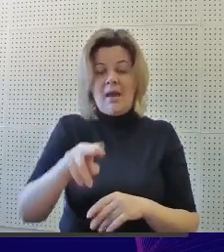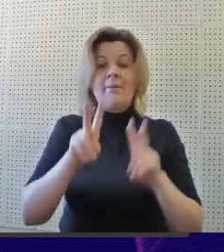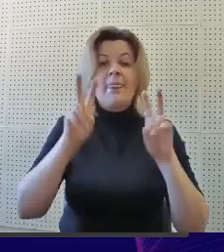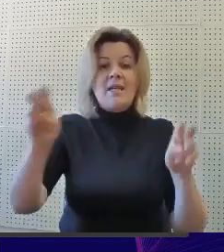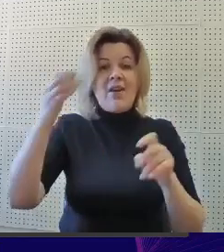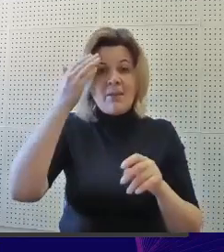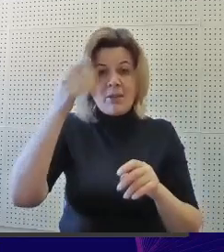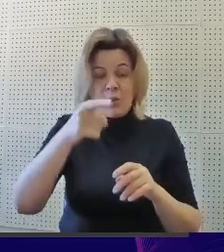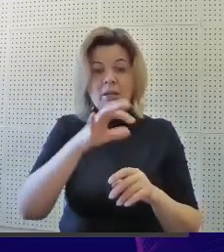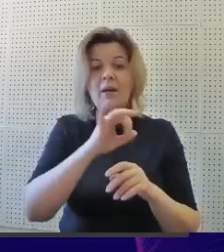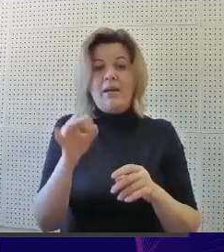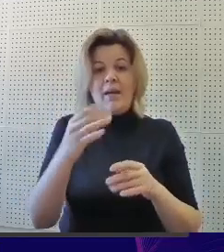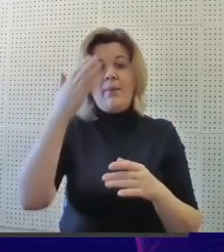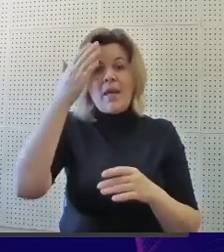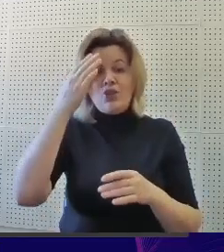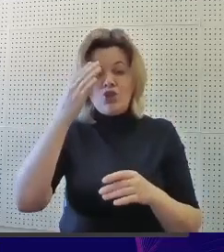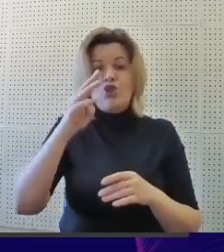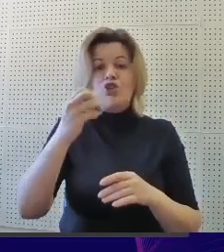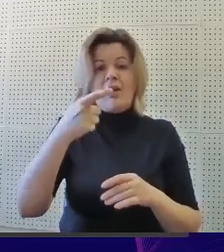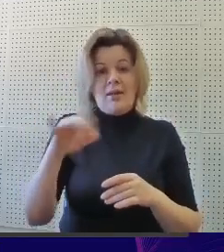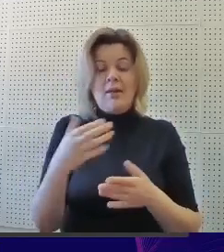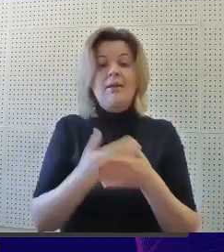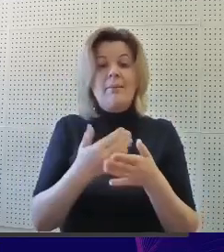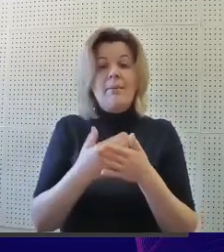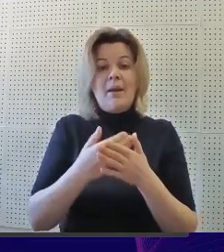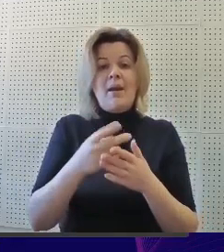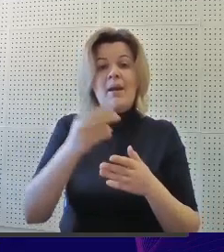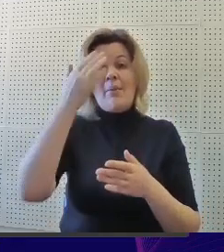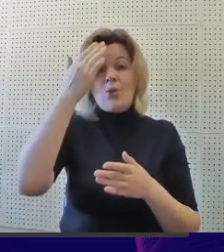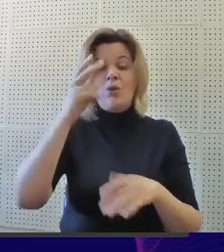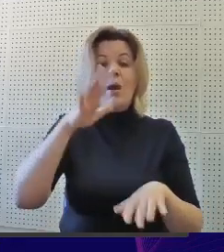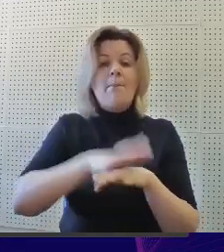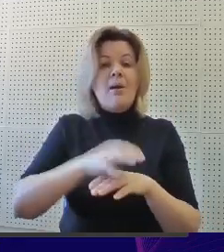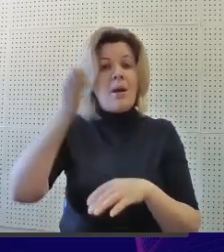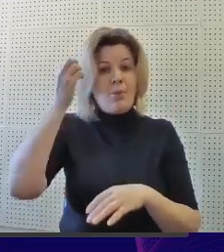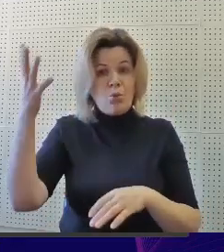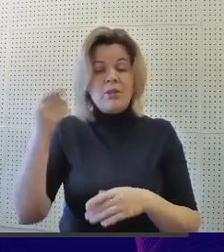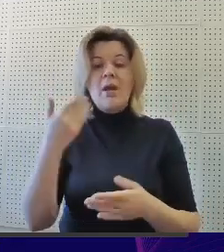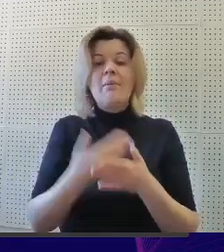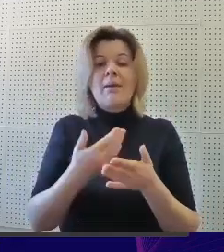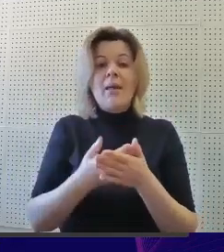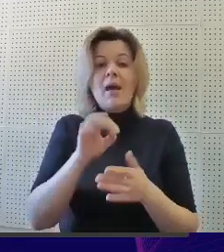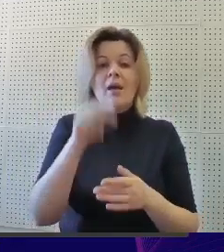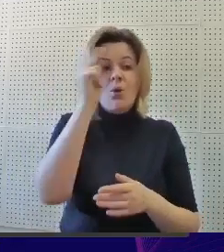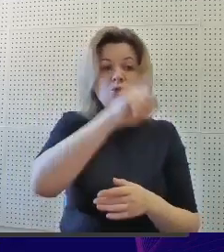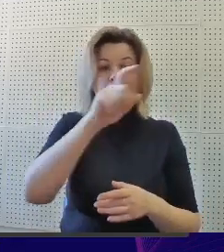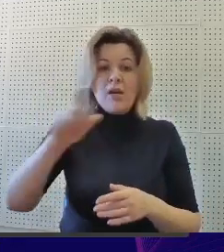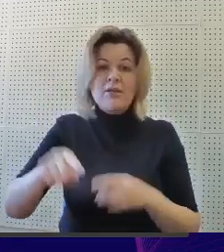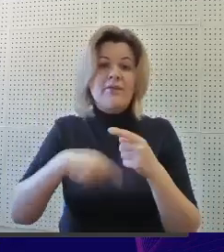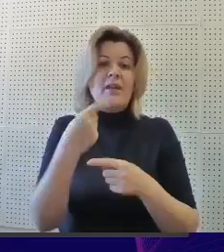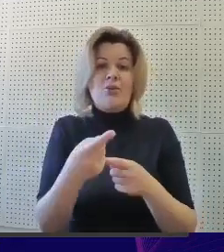Название методики и методические шаги. Например, методика банка мудрости предполагает от